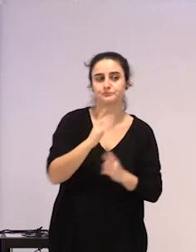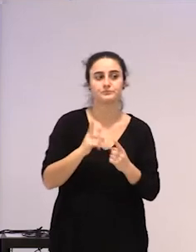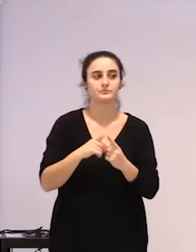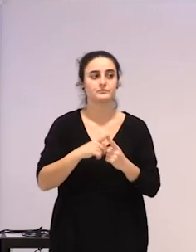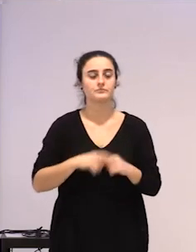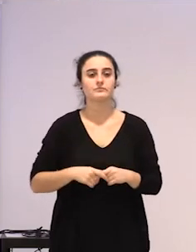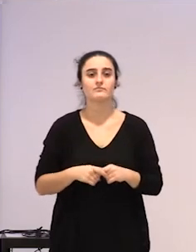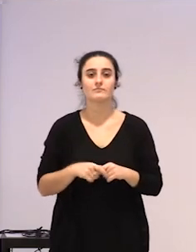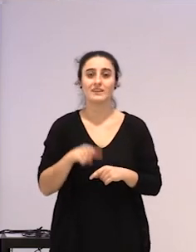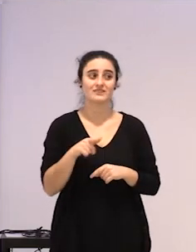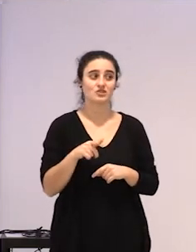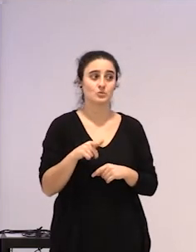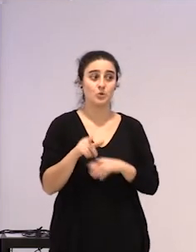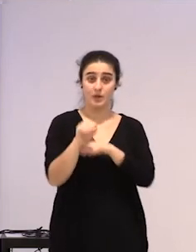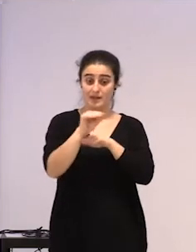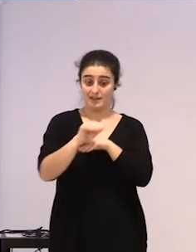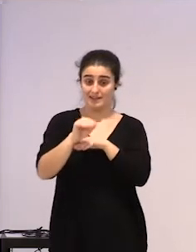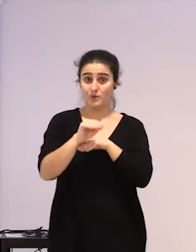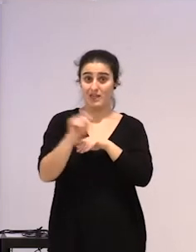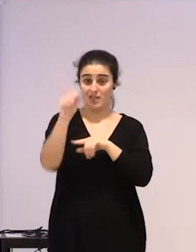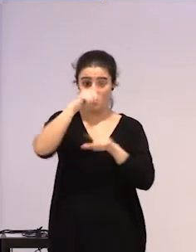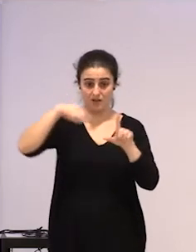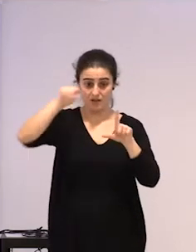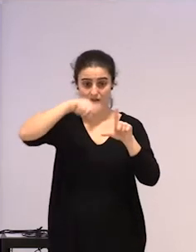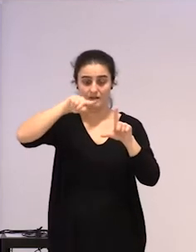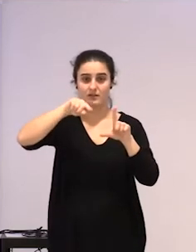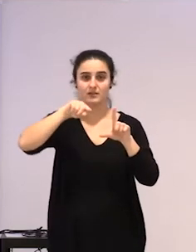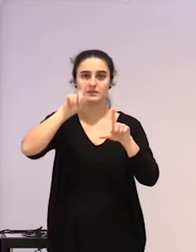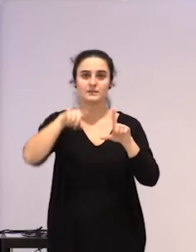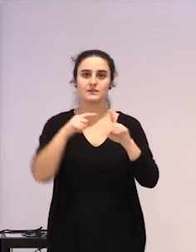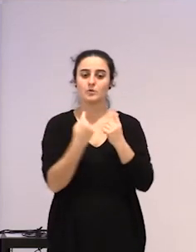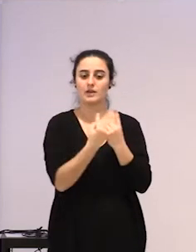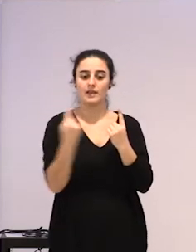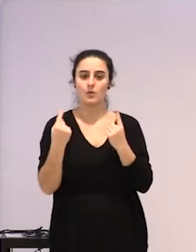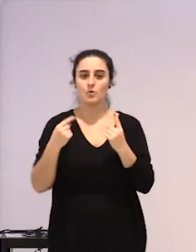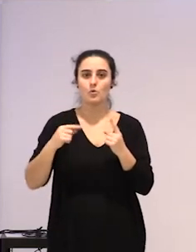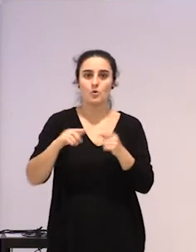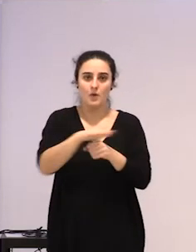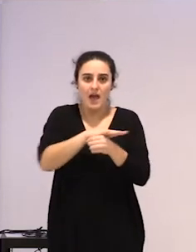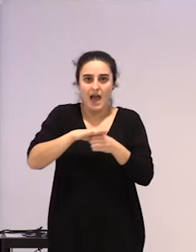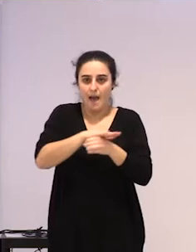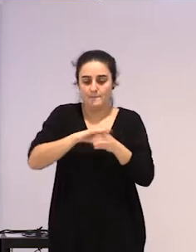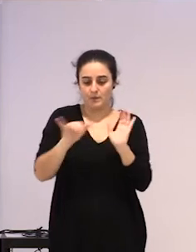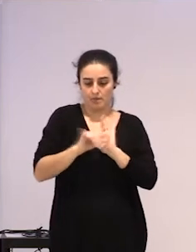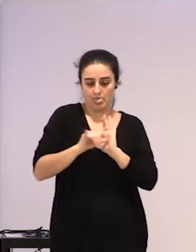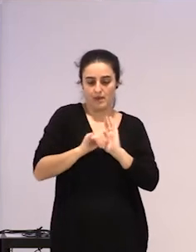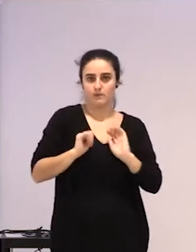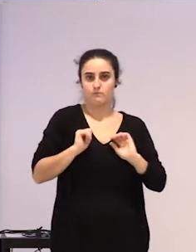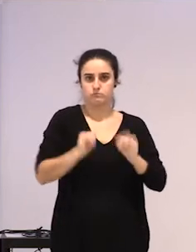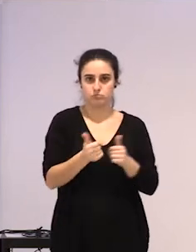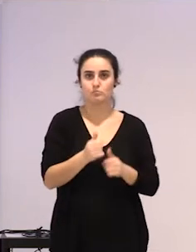eskubide kolektibo hau, edo zaintzaren espiral hau, norberaren eremu, gertuko eremutik abiatzen da, zergatik, Ba,